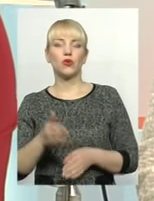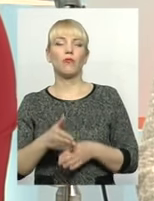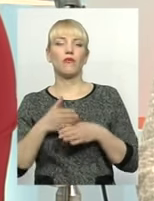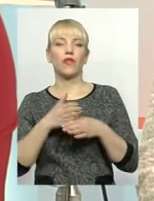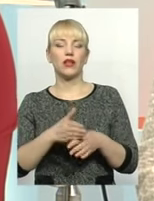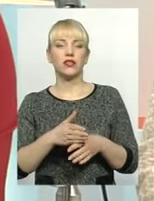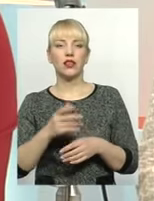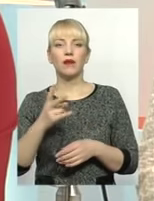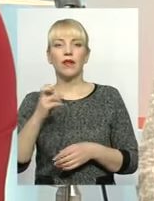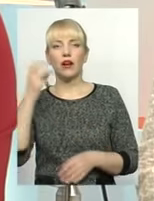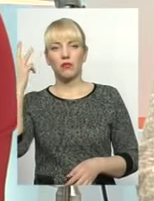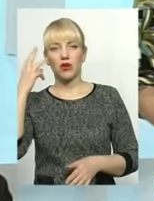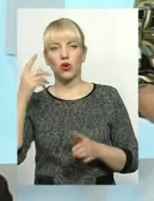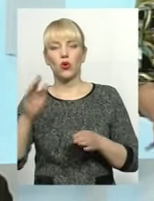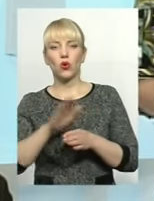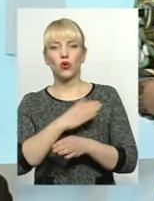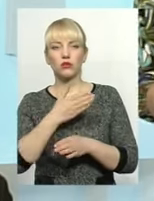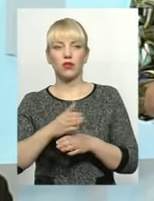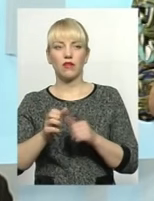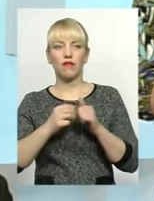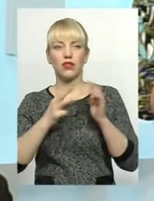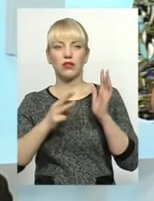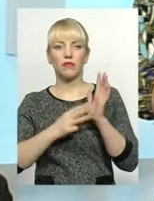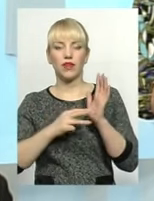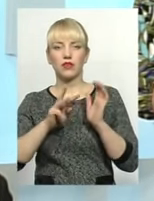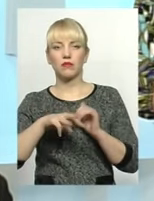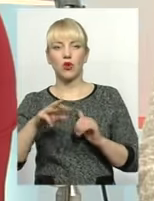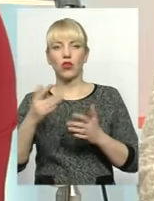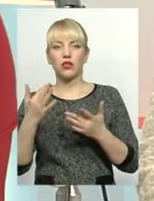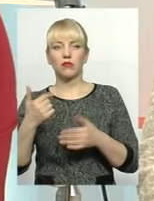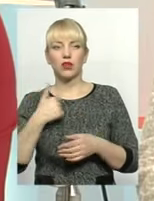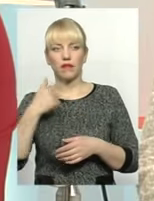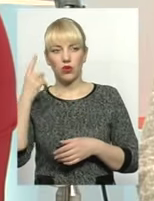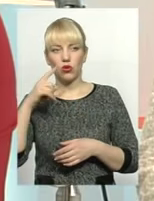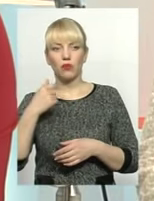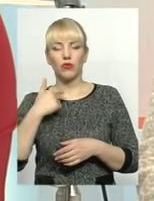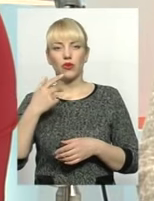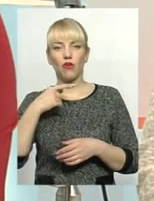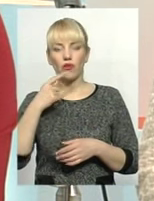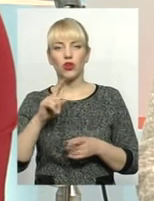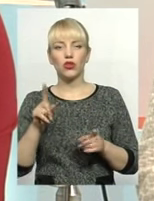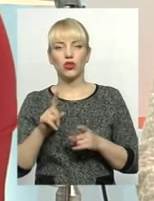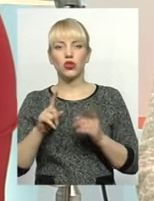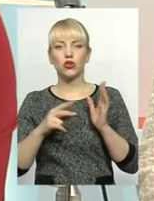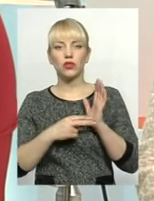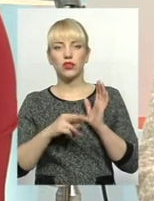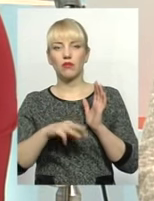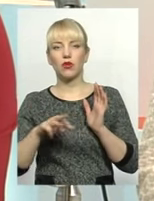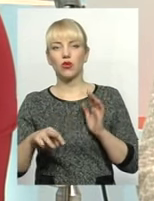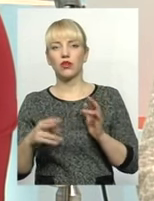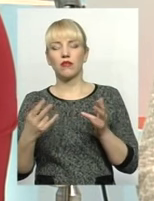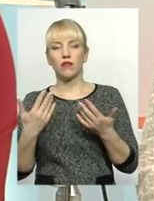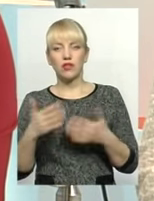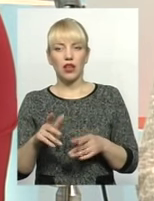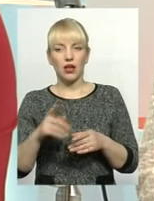на Хмельниччину розподілено 18 мільйонів, наскільки мені відомо, я не знаю, наскільки говорили, нібито, що вже 7 мільйонів, нібито, повинно